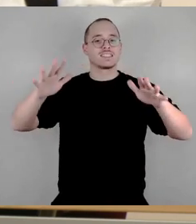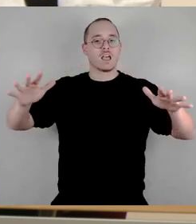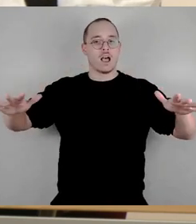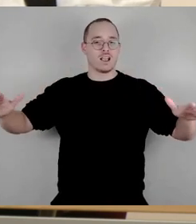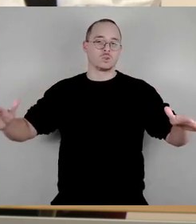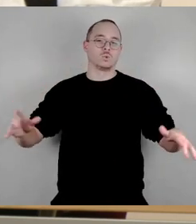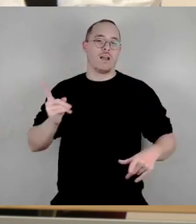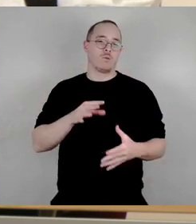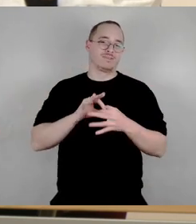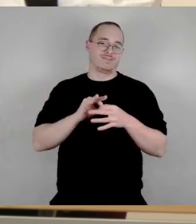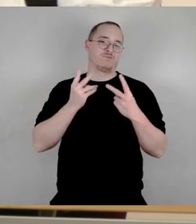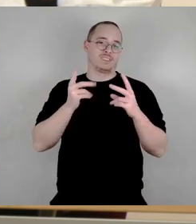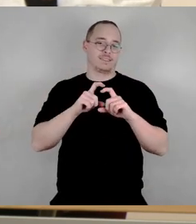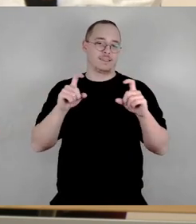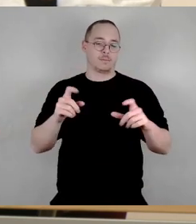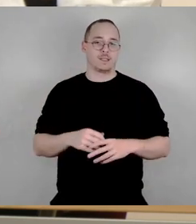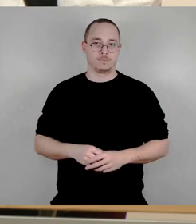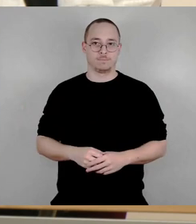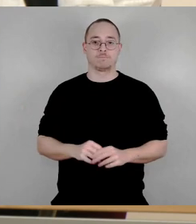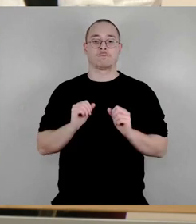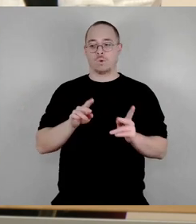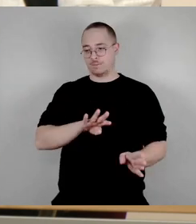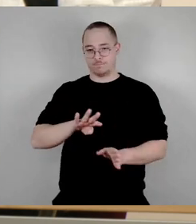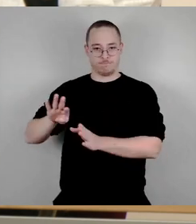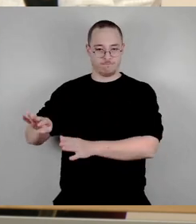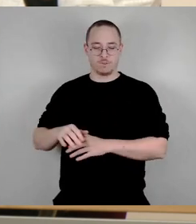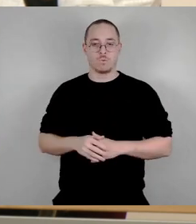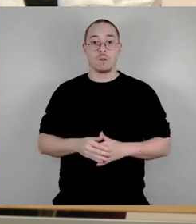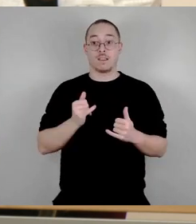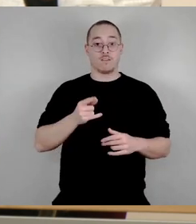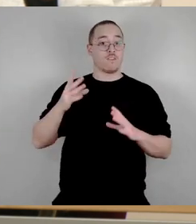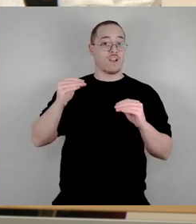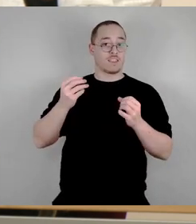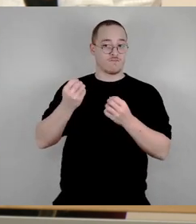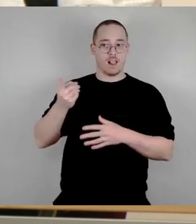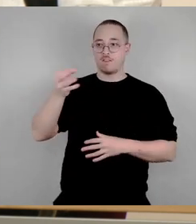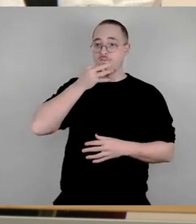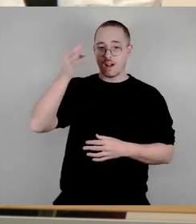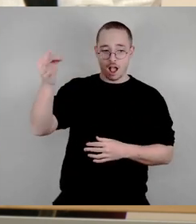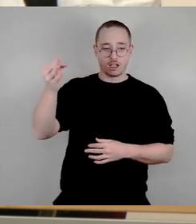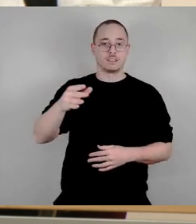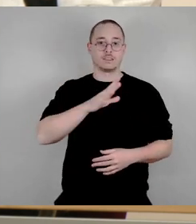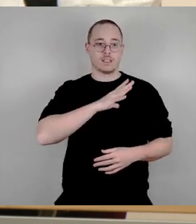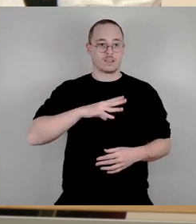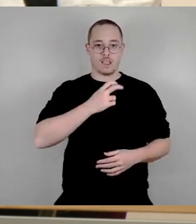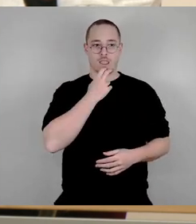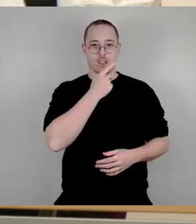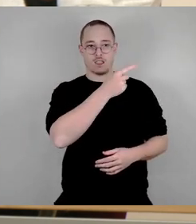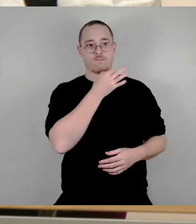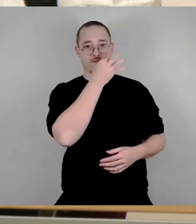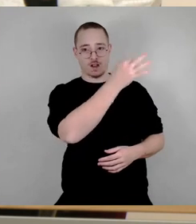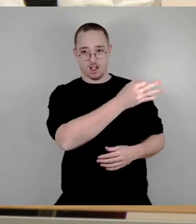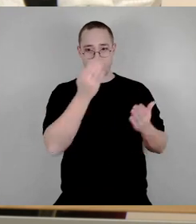wir haben Vattenfall gefragt, wir haben auch die Sachsenenergie gefragt, da gibt es zurzeit keine Zusage. Ich hatte aber zur aktuellen Debatte